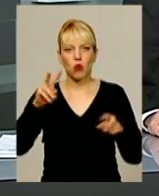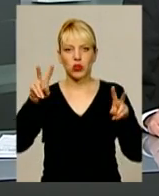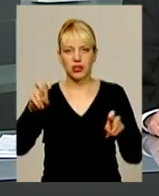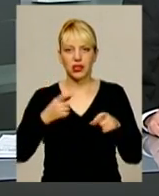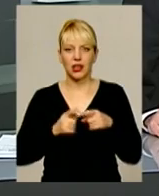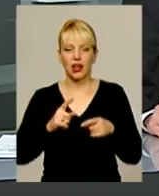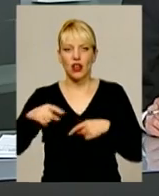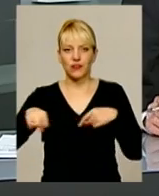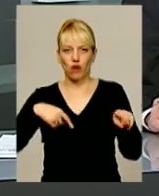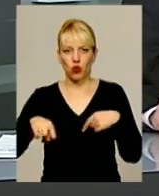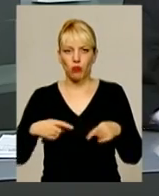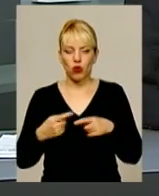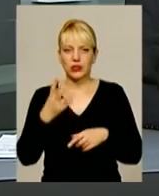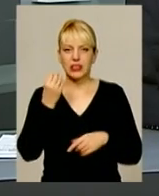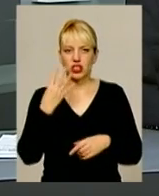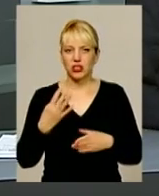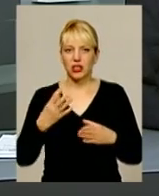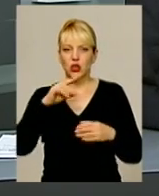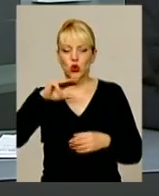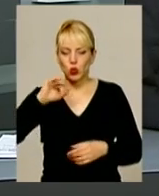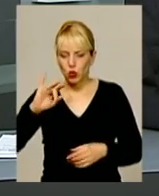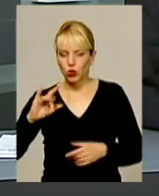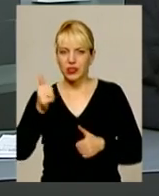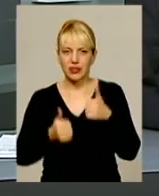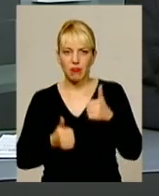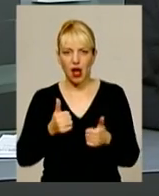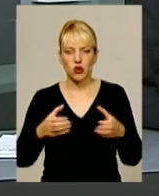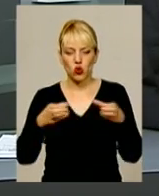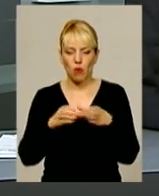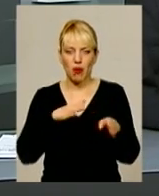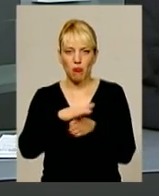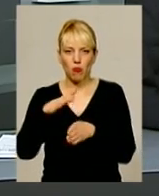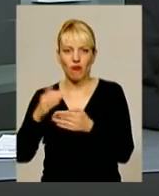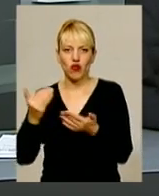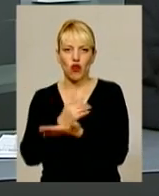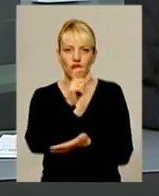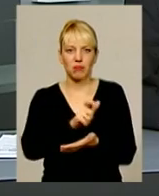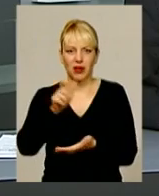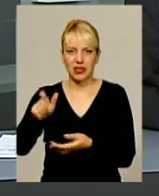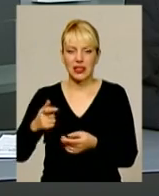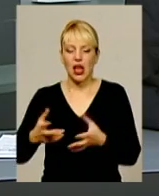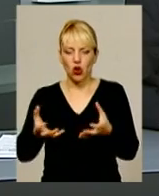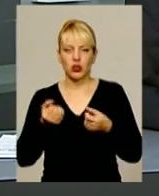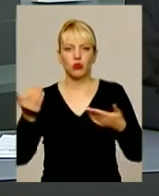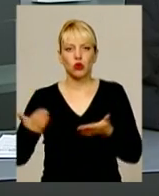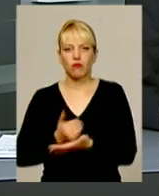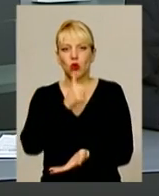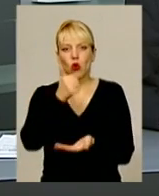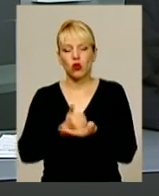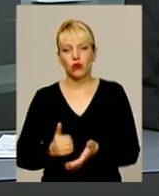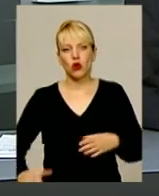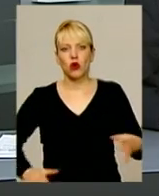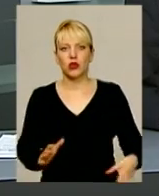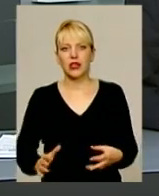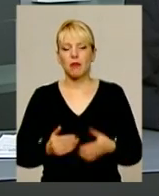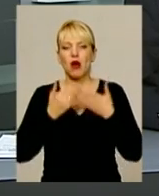України з футболу. За 14 турів змагань команда поповнилась новими гравцями і отримала нового головного тренера. Останній